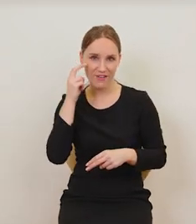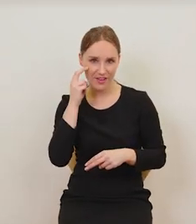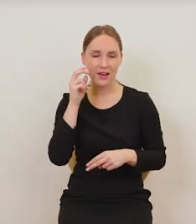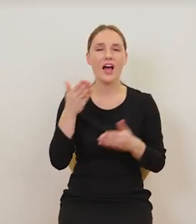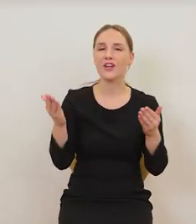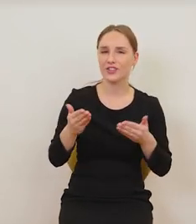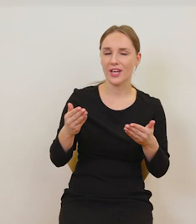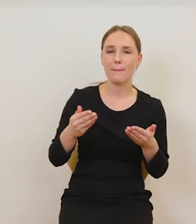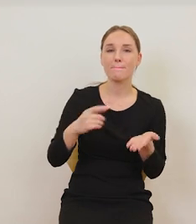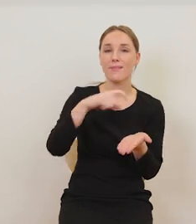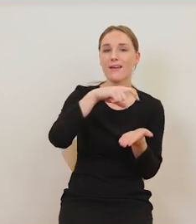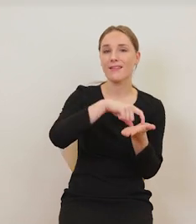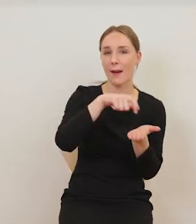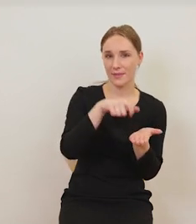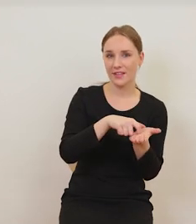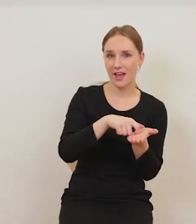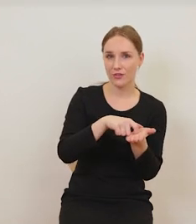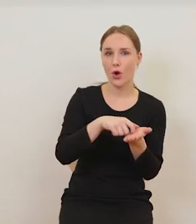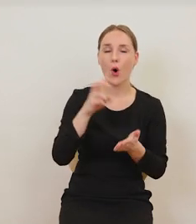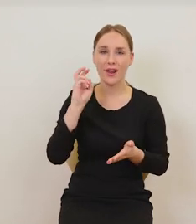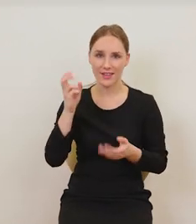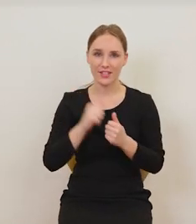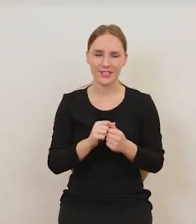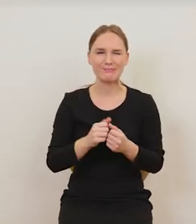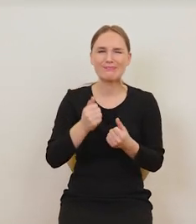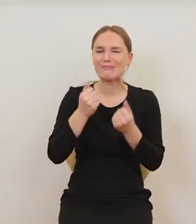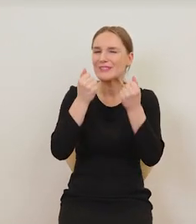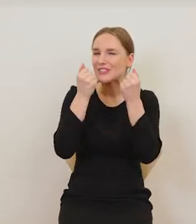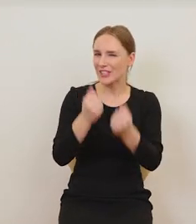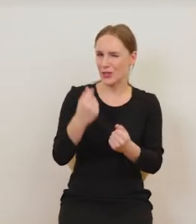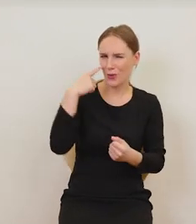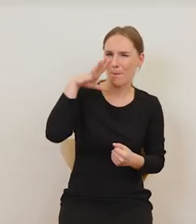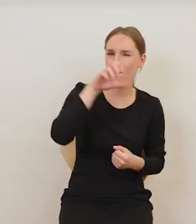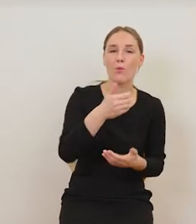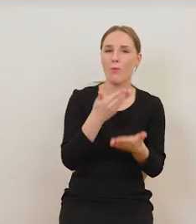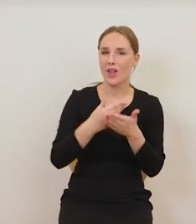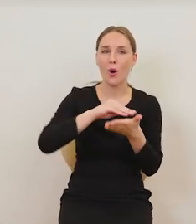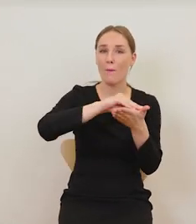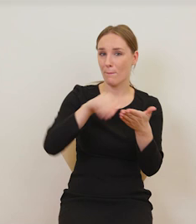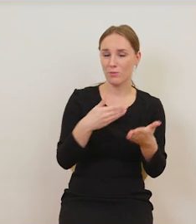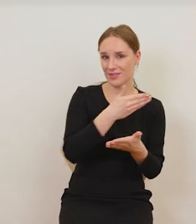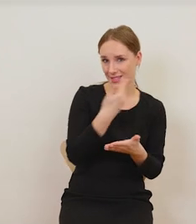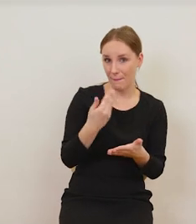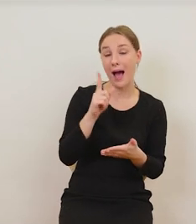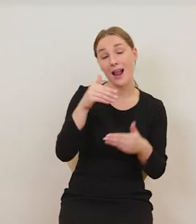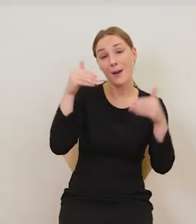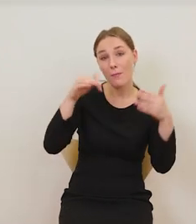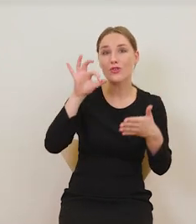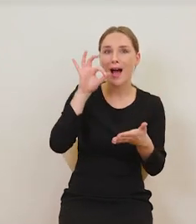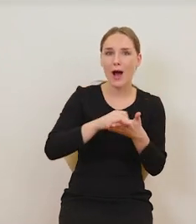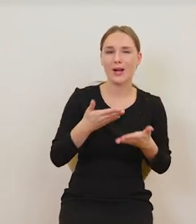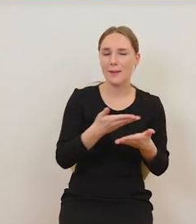Trudno go zauważyć, bo nie jest podpisany, ale być może Państwo trafią na niego zwiedzając